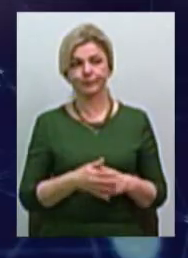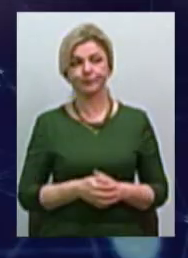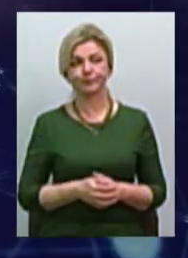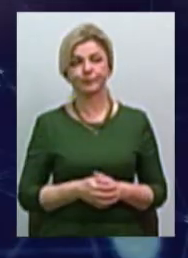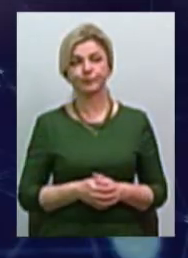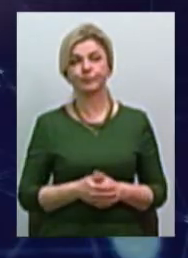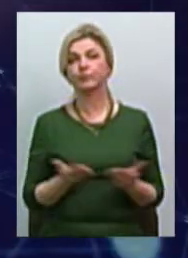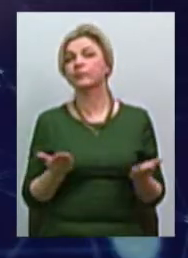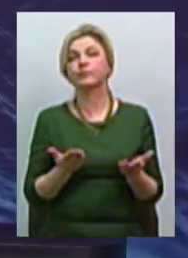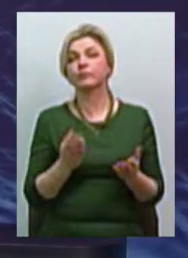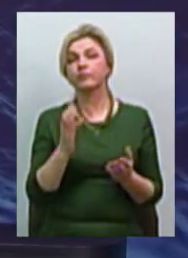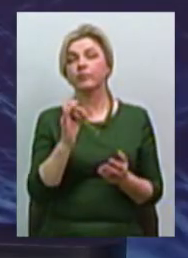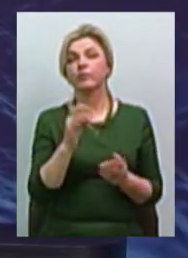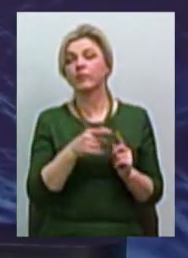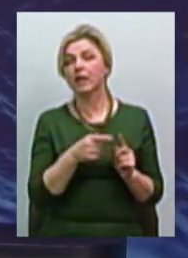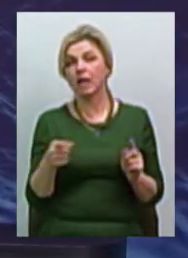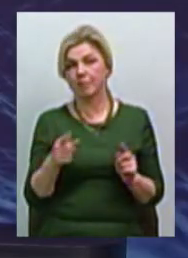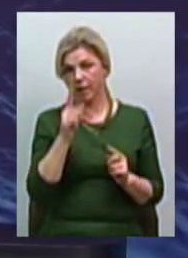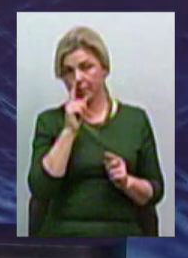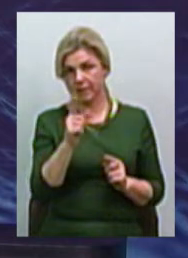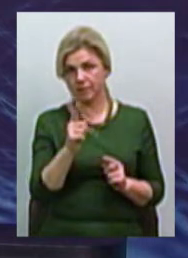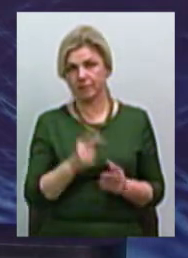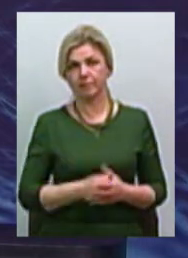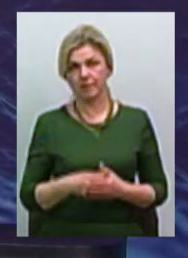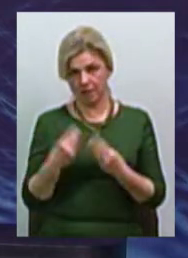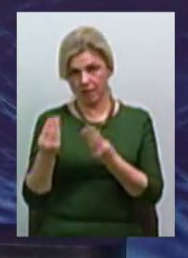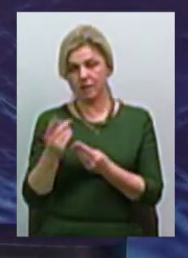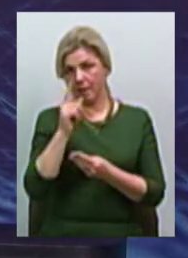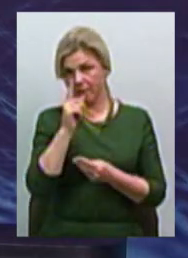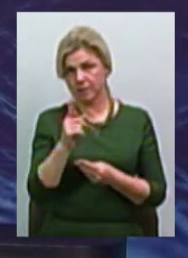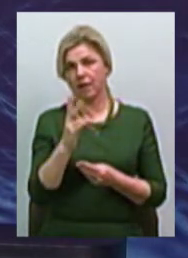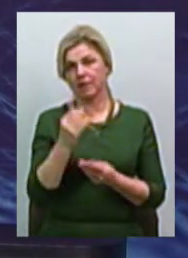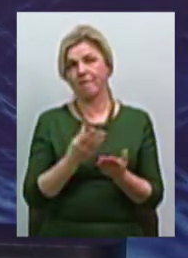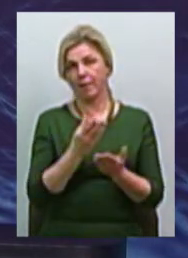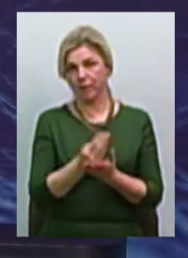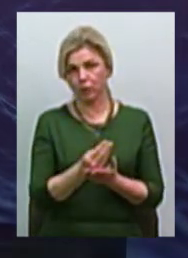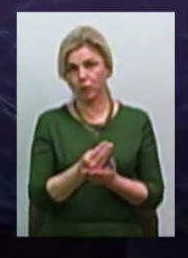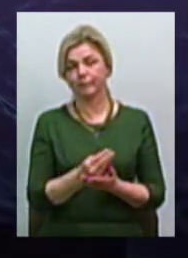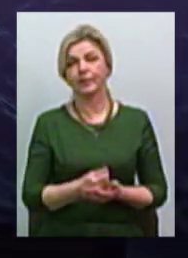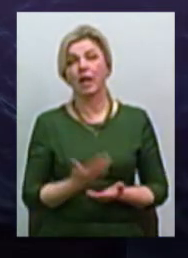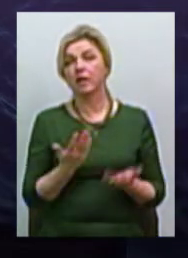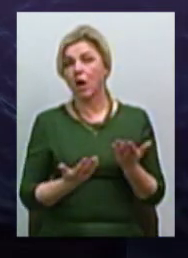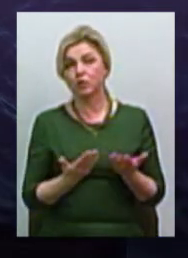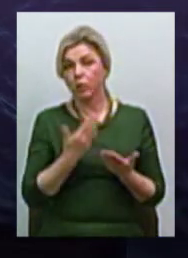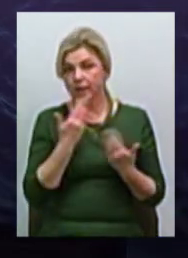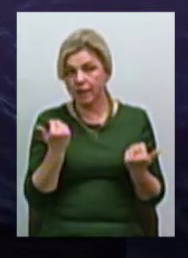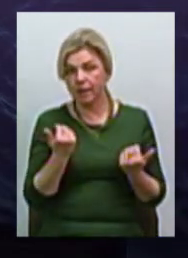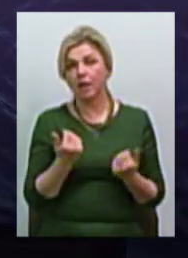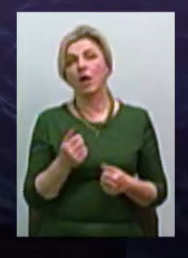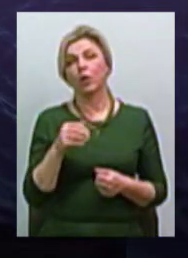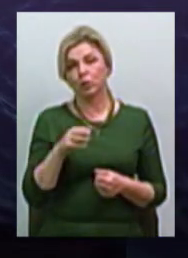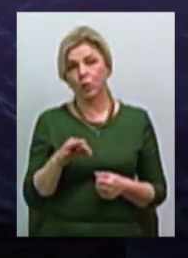цього у них є термін? Термін місяць, як правило, надається. Місяць надається. Якщо ні, тоді вже